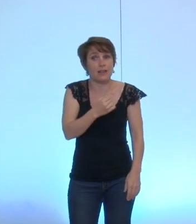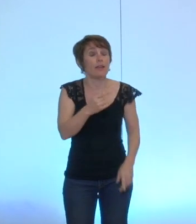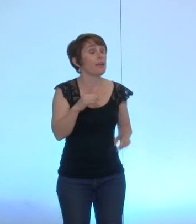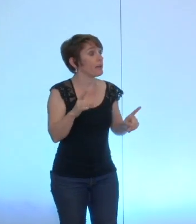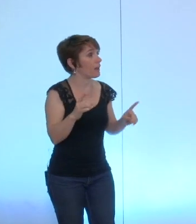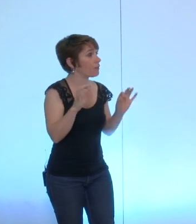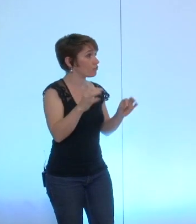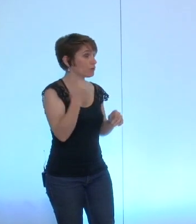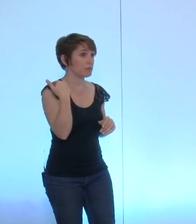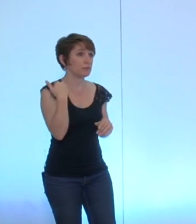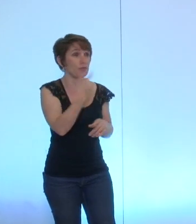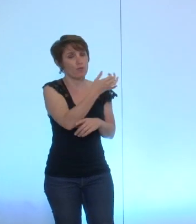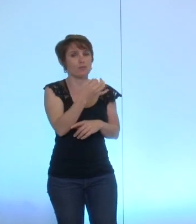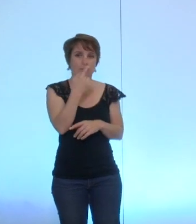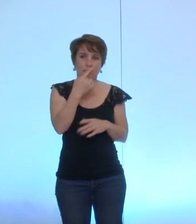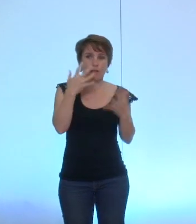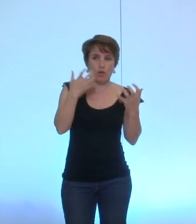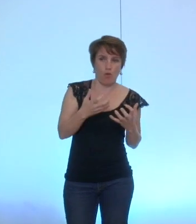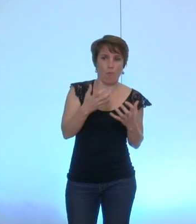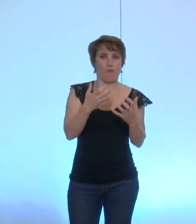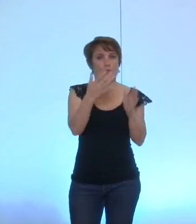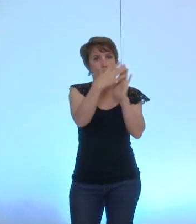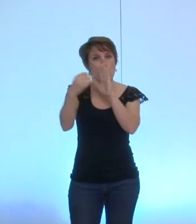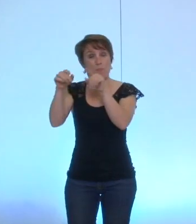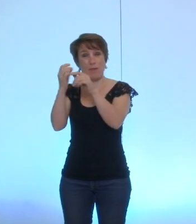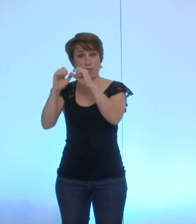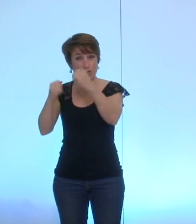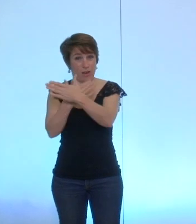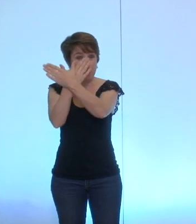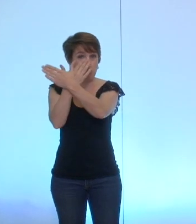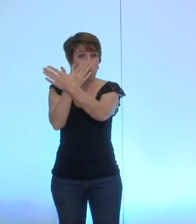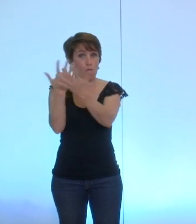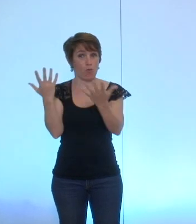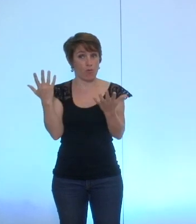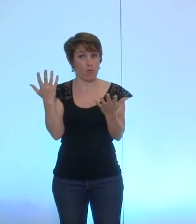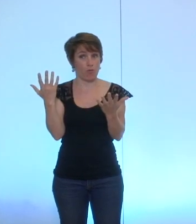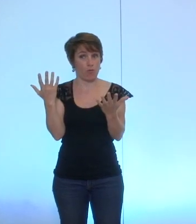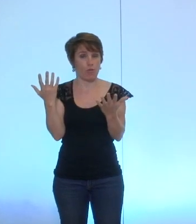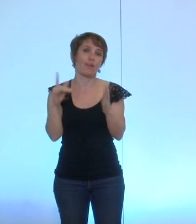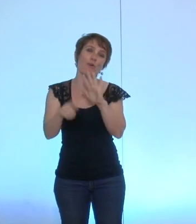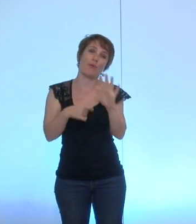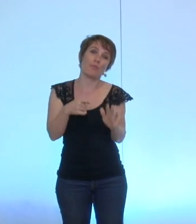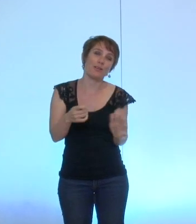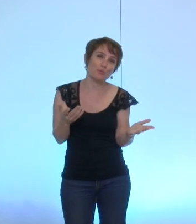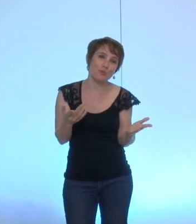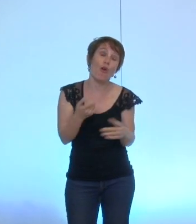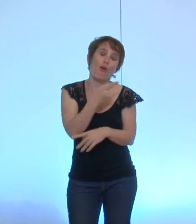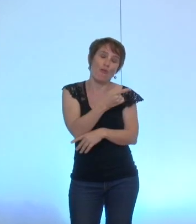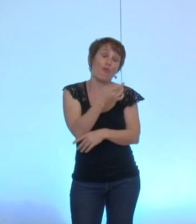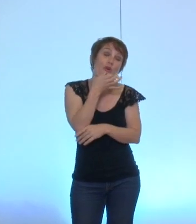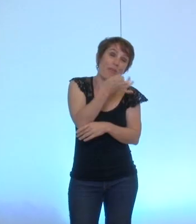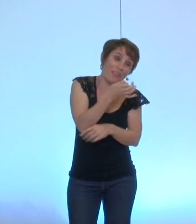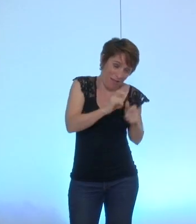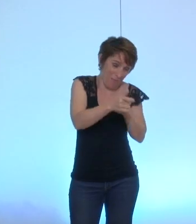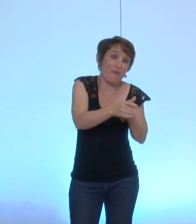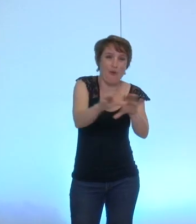conseillers communautaires que vous vouliez faire ça à la métro, et comme, bien sûr, vous faites ce que vous dites, vous